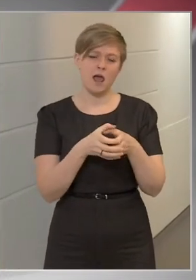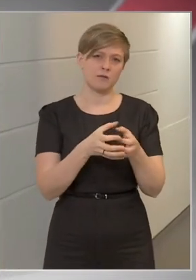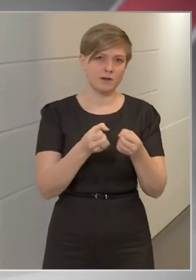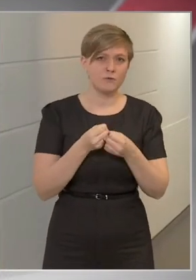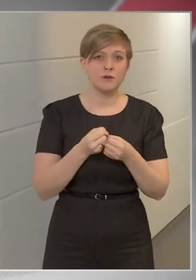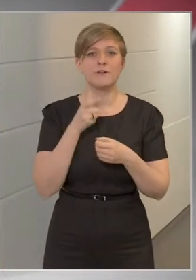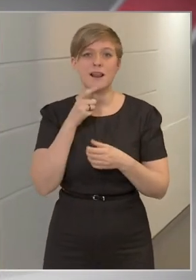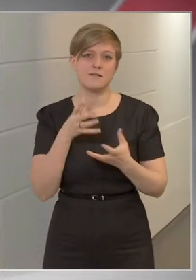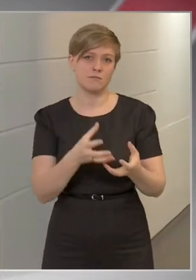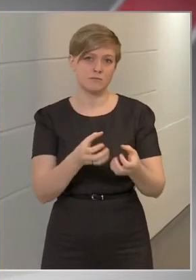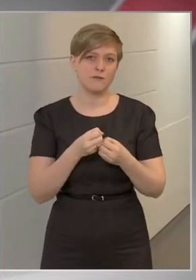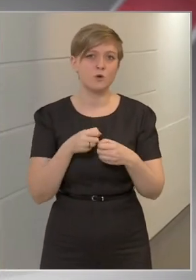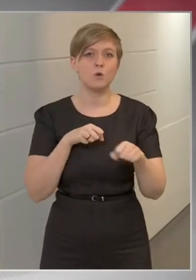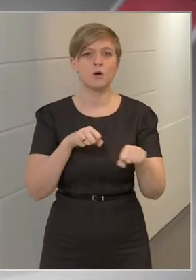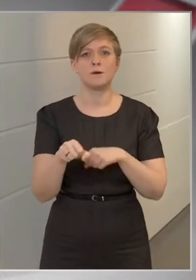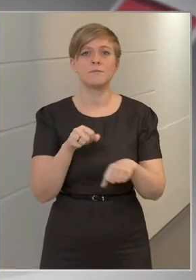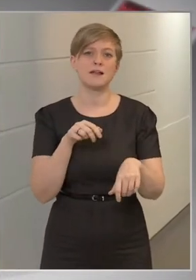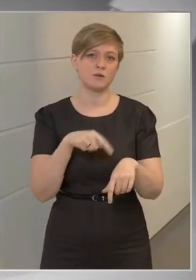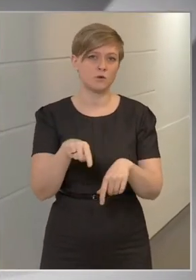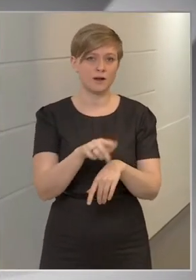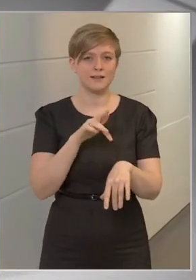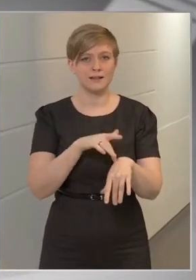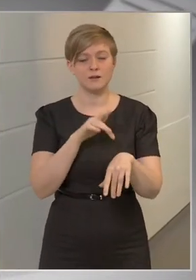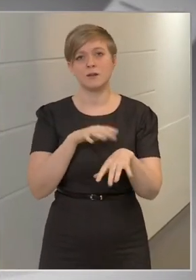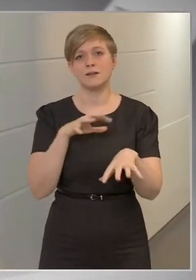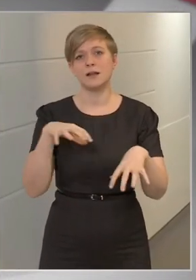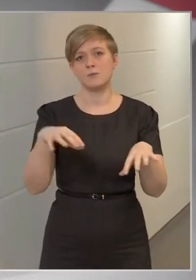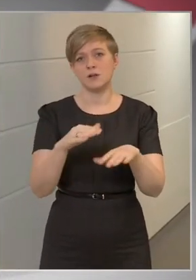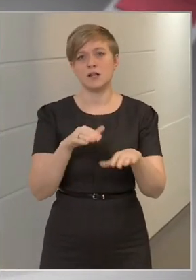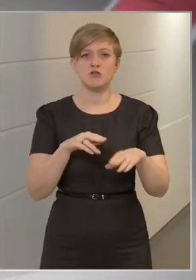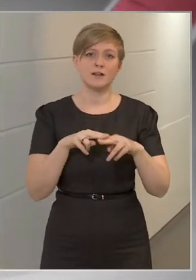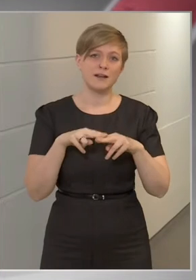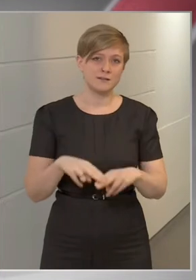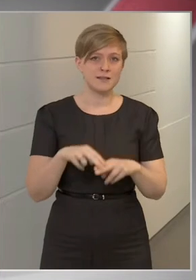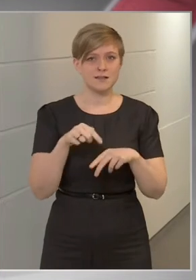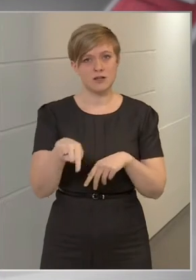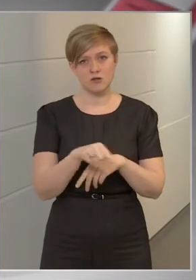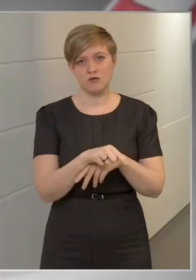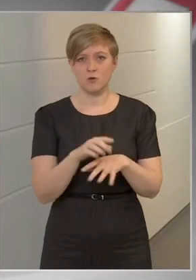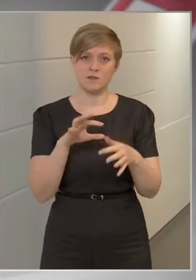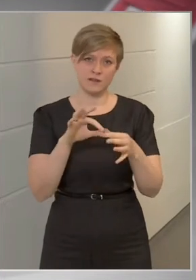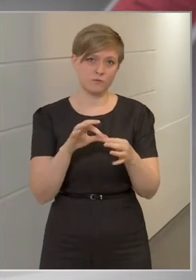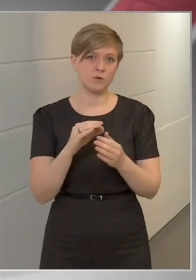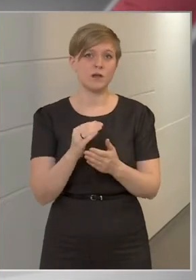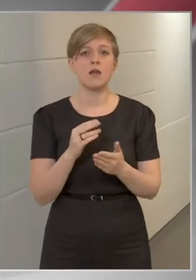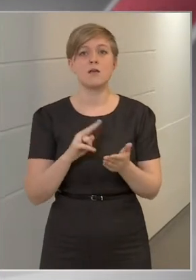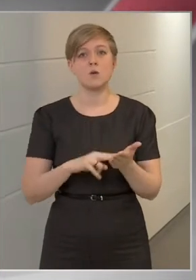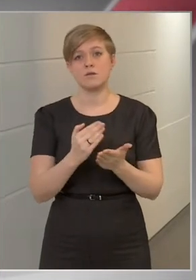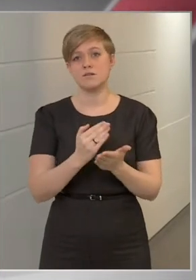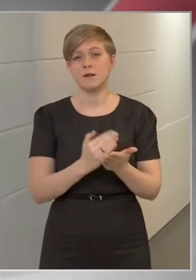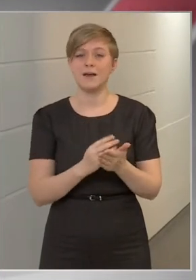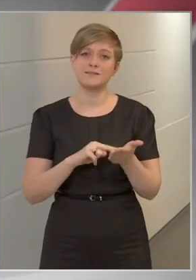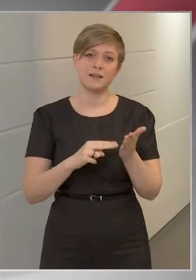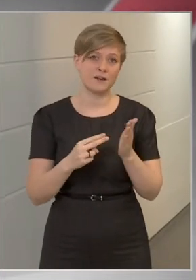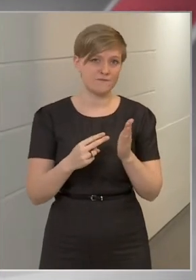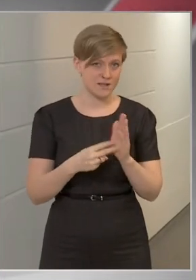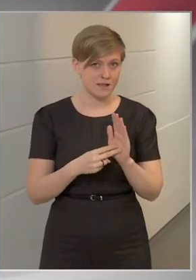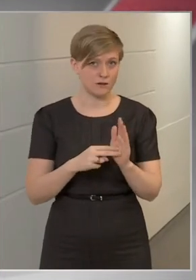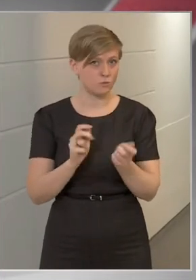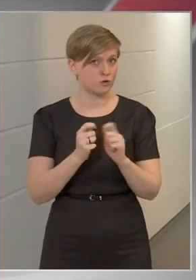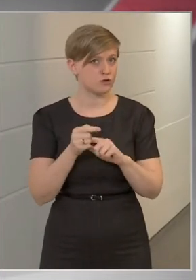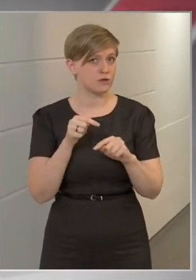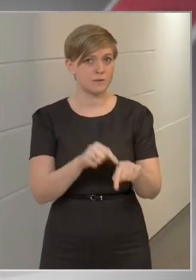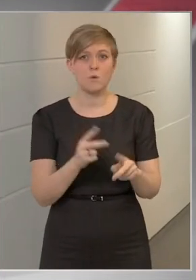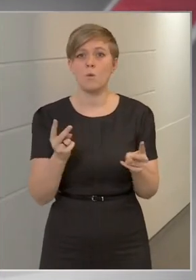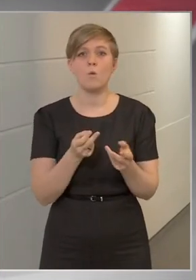vagy vonják be az önkormányzatokat érintő településrendezési eszközökkel összefüggő jogszabálytervezet módosításába? Hol